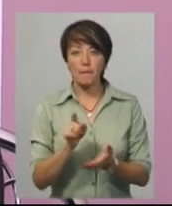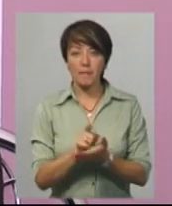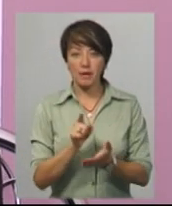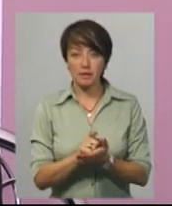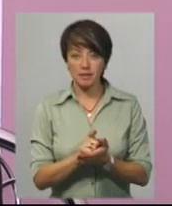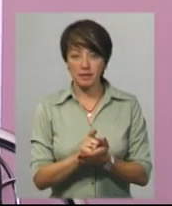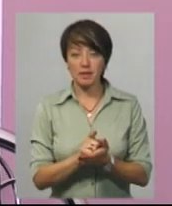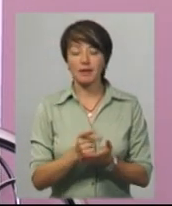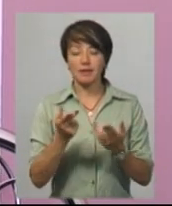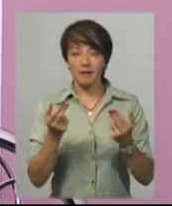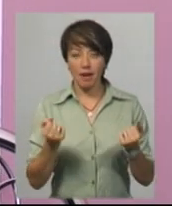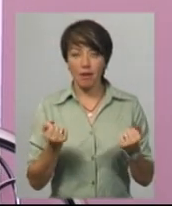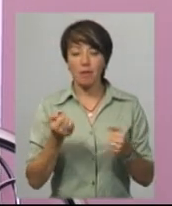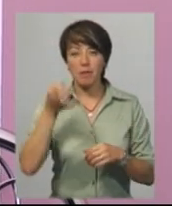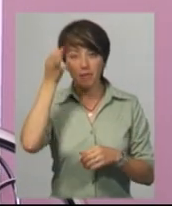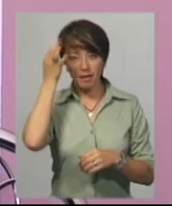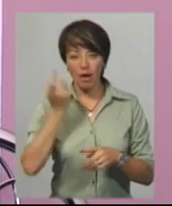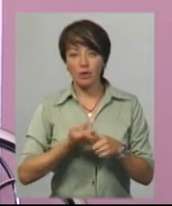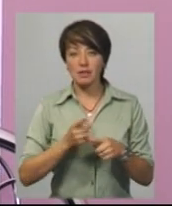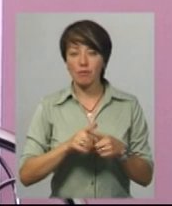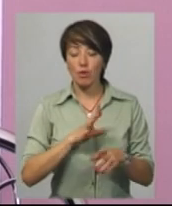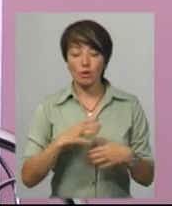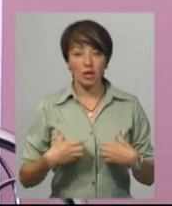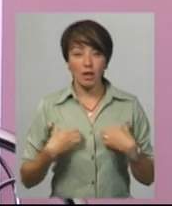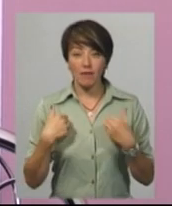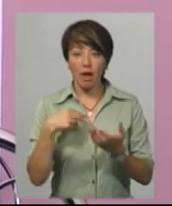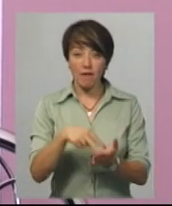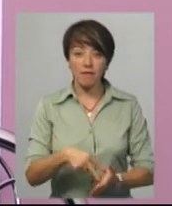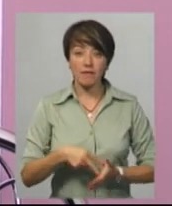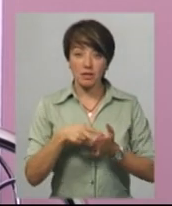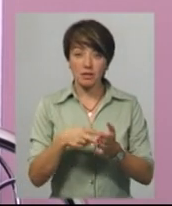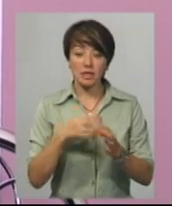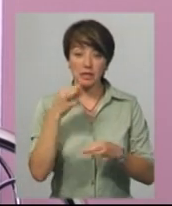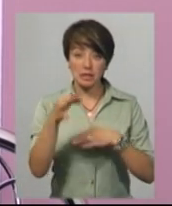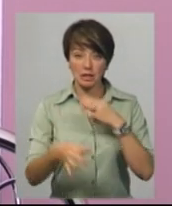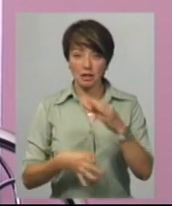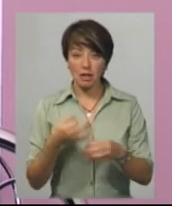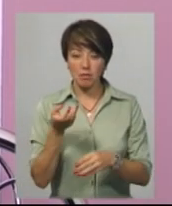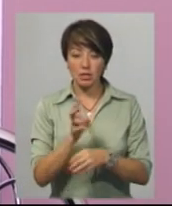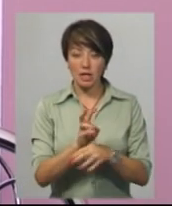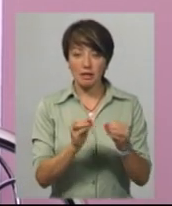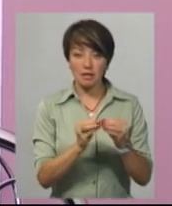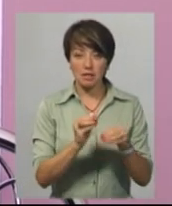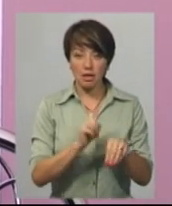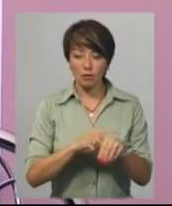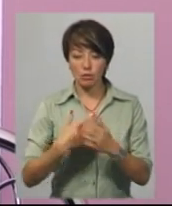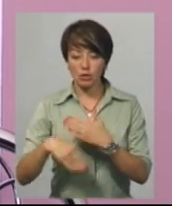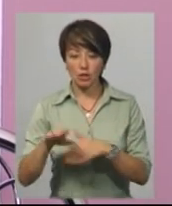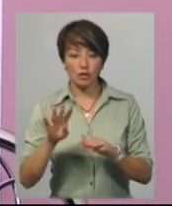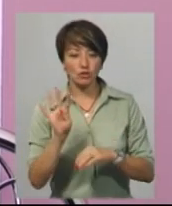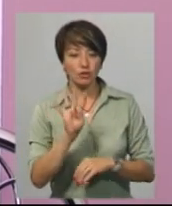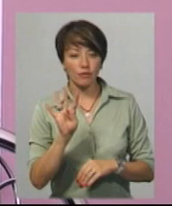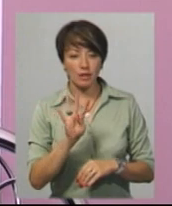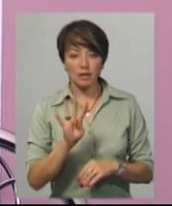пам'ятаю, це було жахливо. Я вистояла тоді майже цілий день. Я прийшла десь о 10-й, а пішла о 16